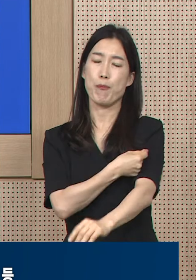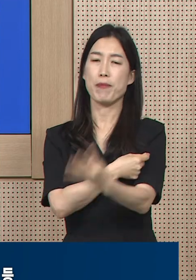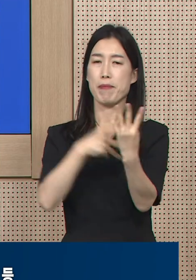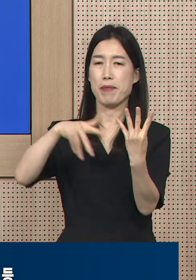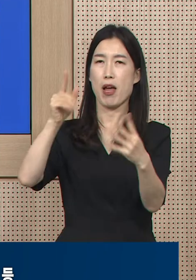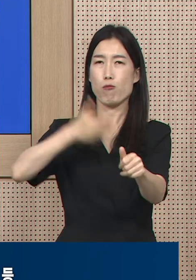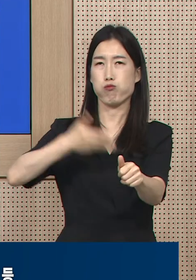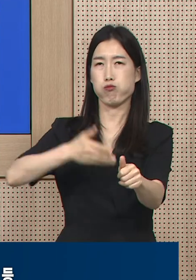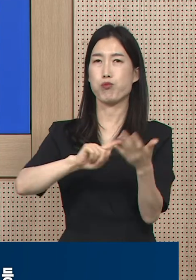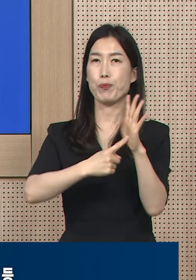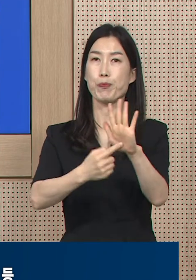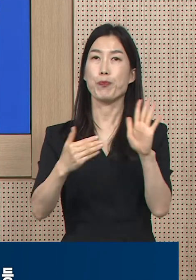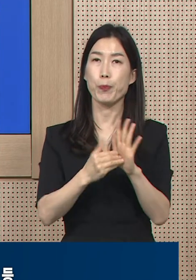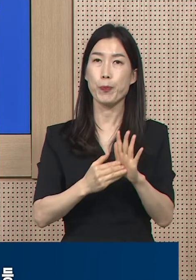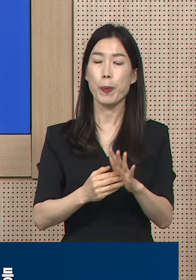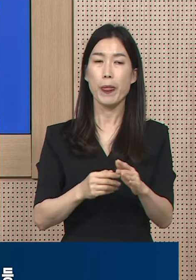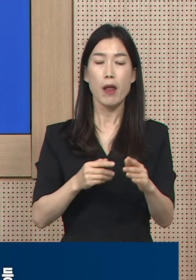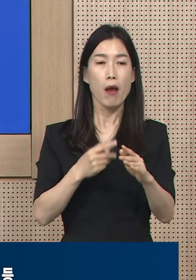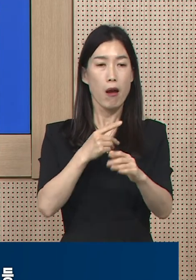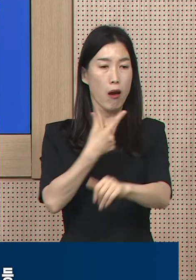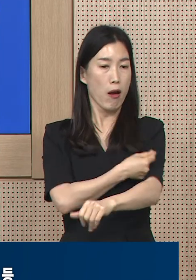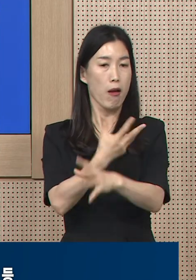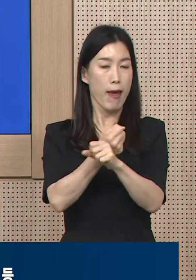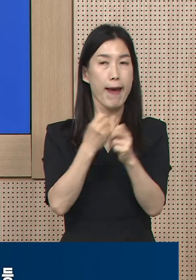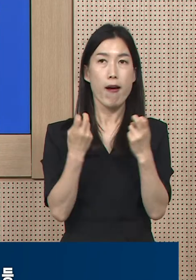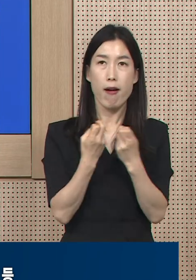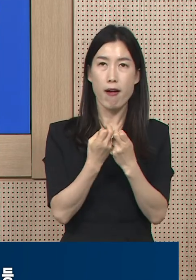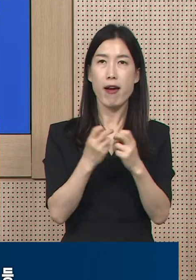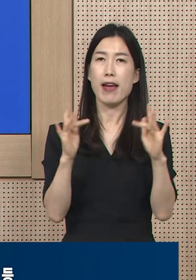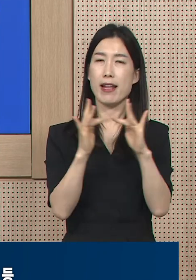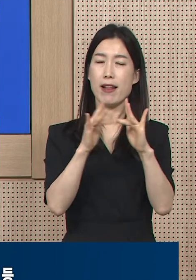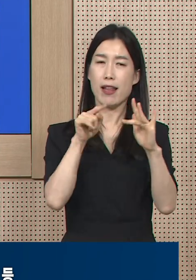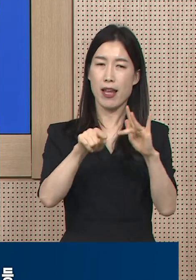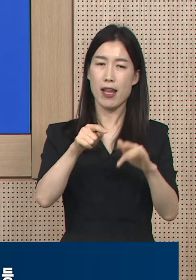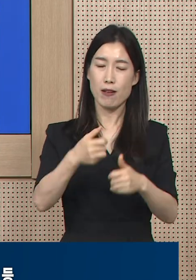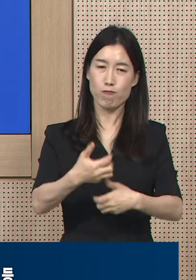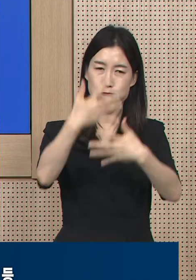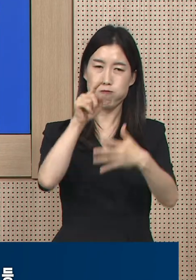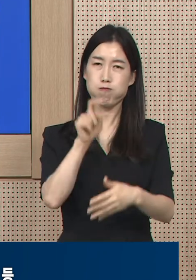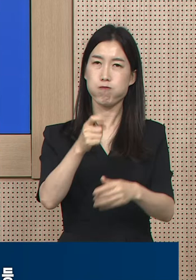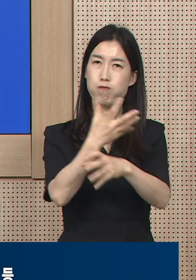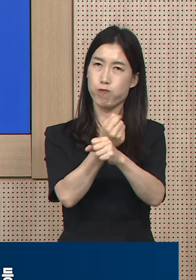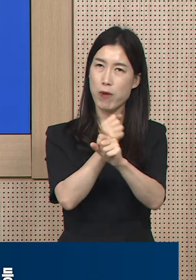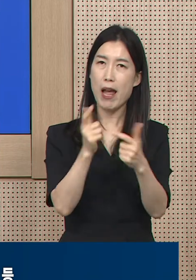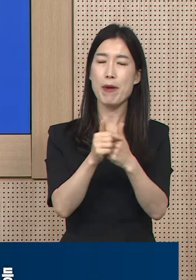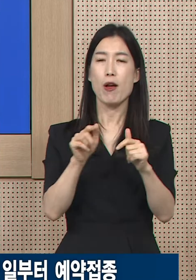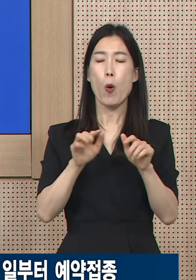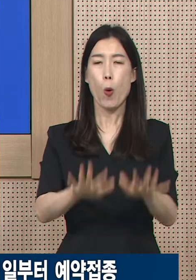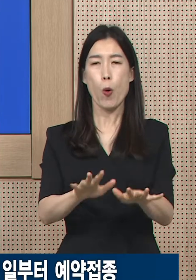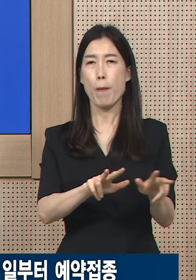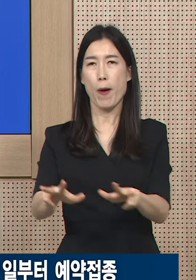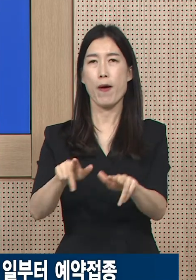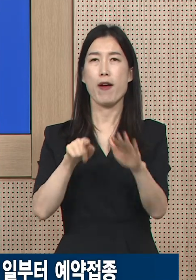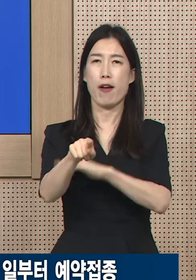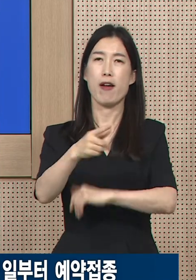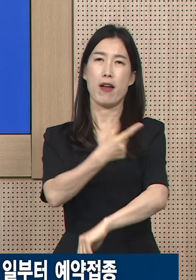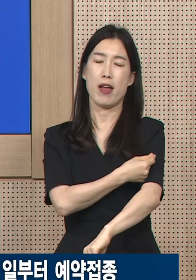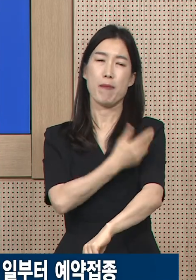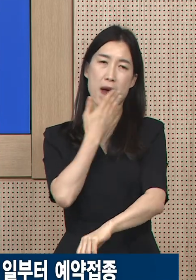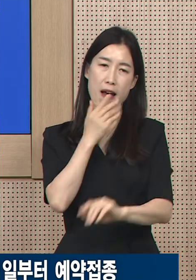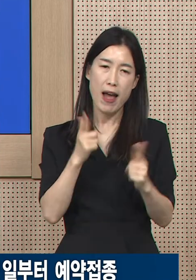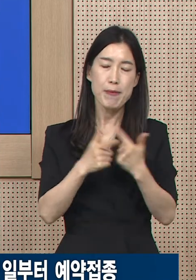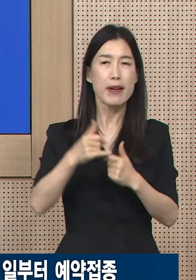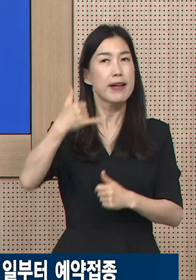통해 예약하거나 당일 접종으로 가능하며 지자체 콜센터를 통한 전화 예약도 가능합니다. 사전 예약 및 당일 접종은 7월